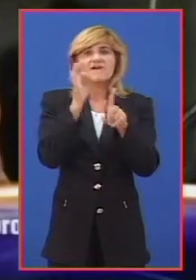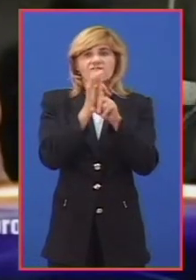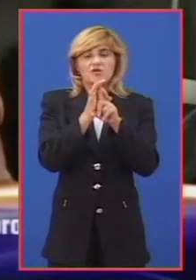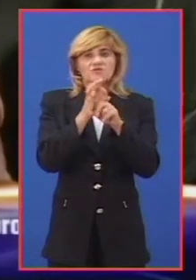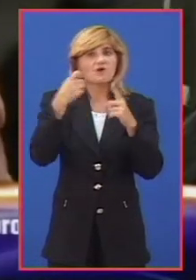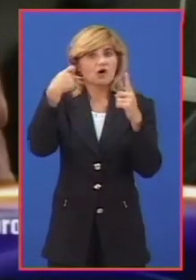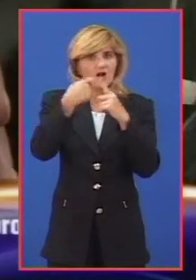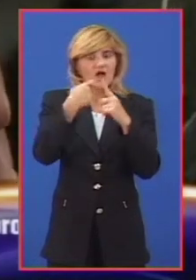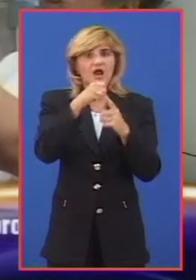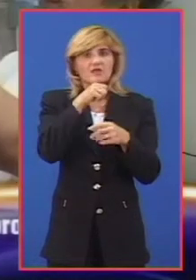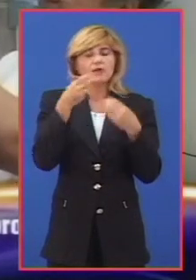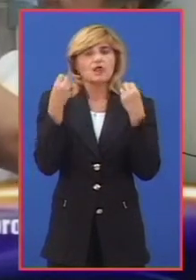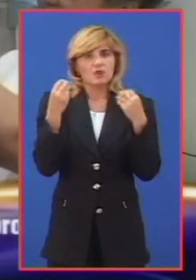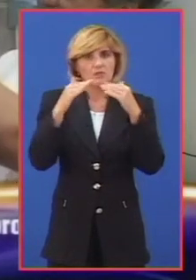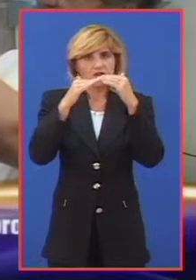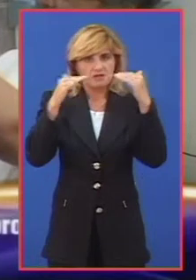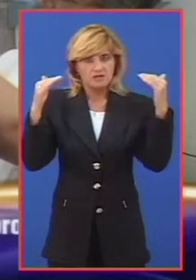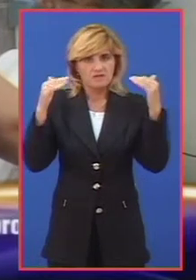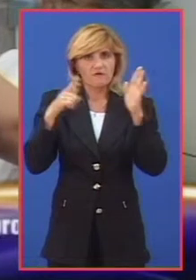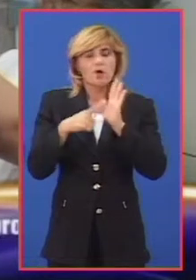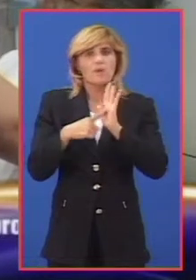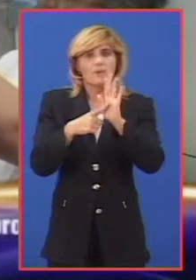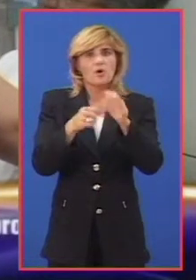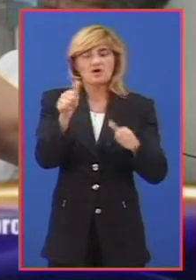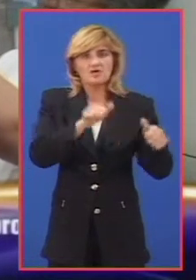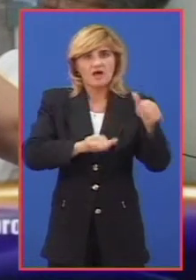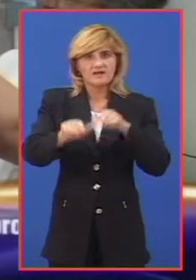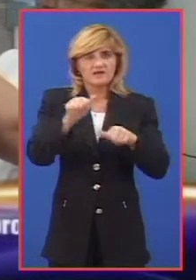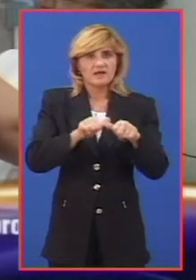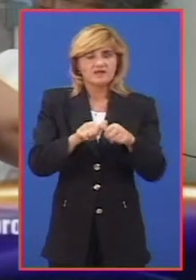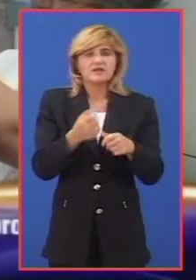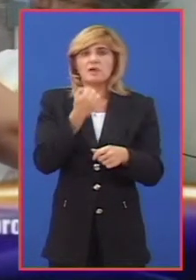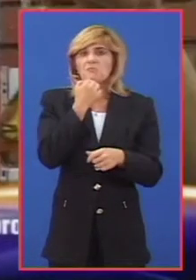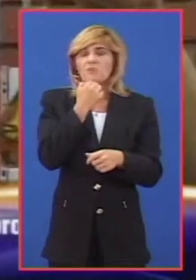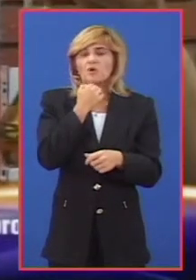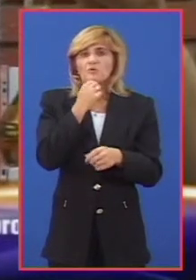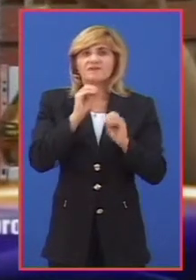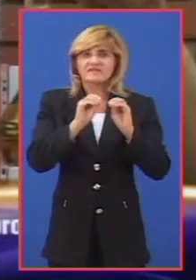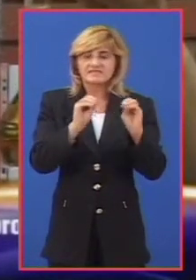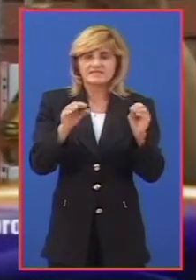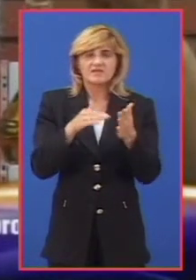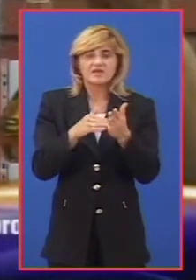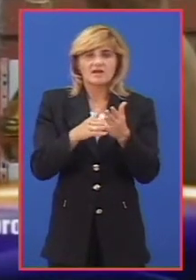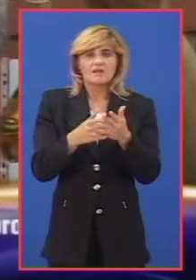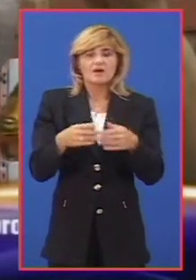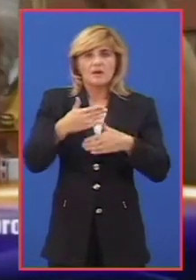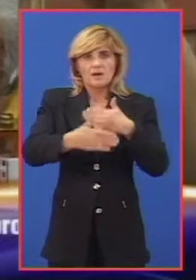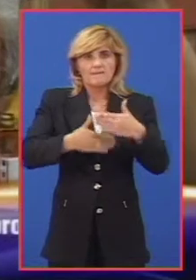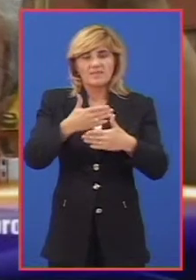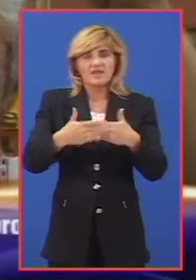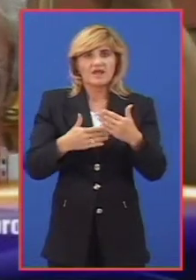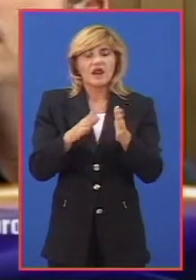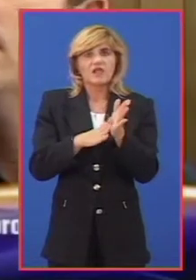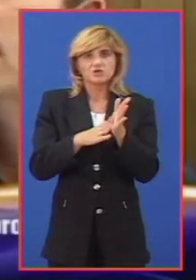kalium je na zadovoljavajućem nivou. Pokazale su analizije zavodice. Poljoprivrednicima se savjetuje da koriste kombinacije